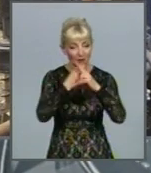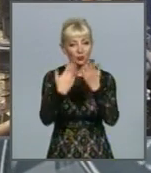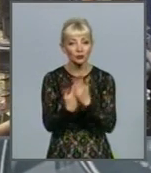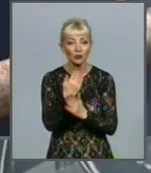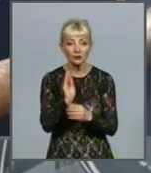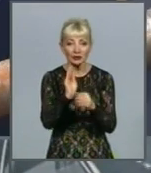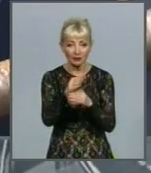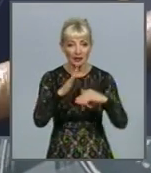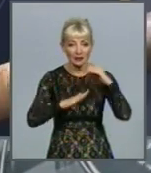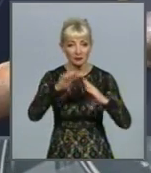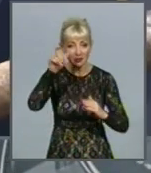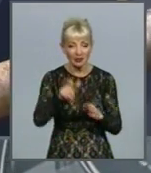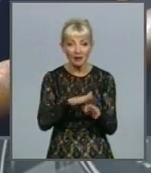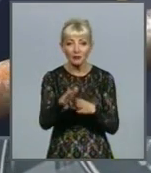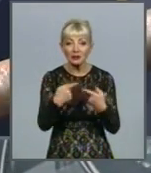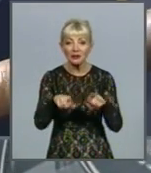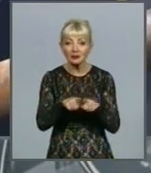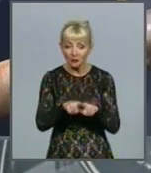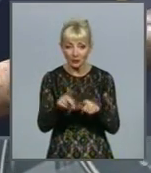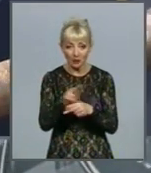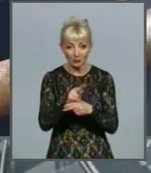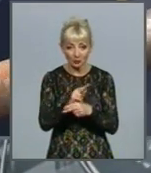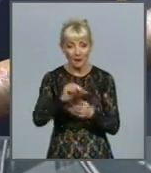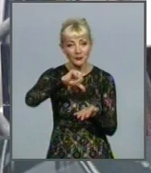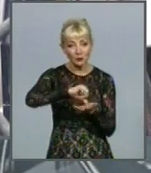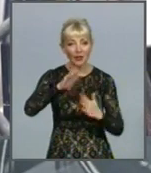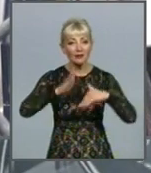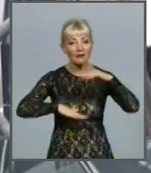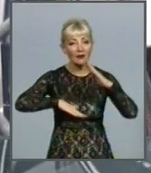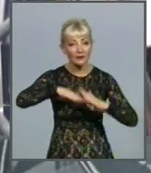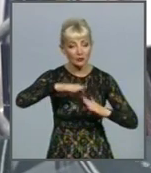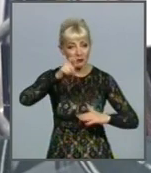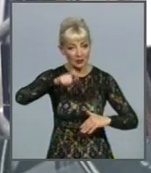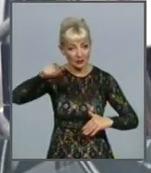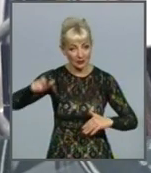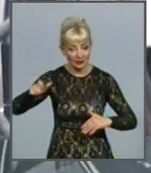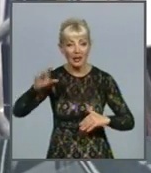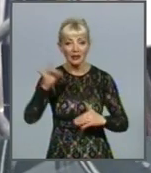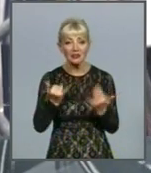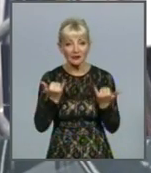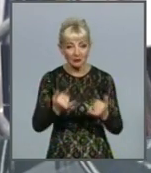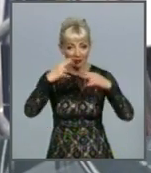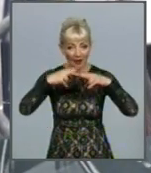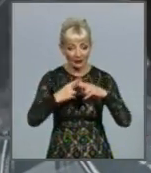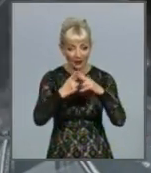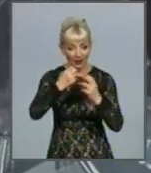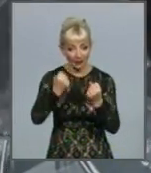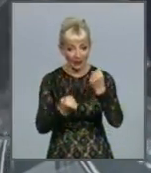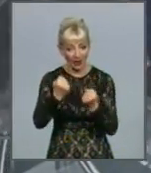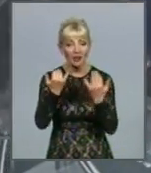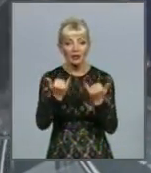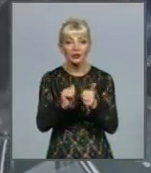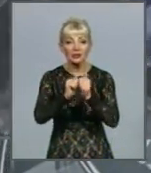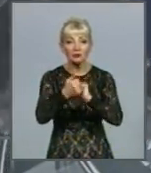додає фахівець. До виконання такого роду робіт задіяні кваліфіковані спеціалісти і сучасна техніка. Наразі таким методом